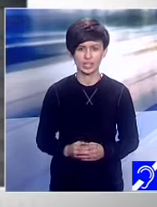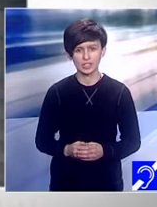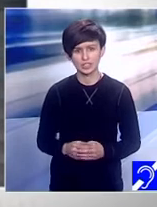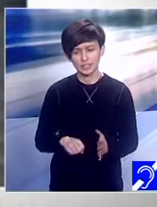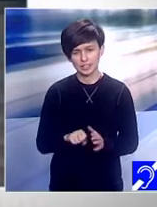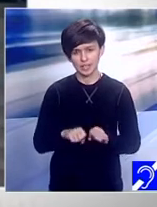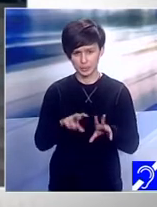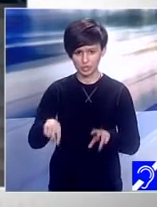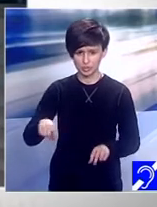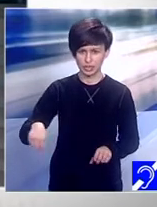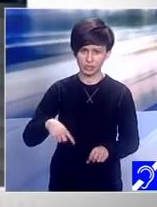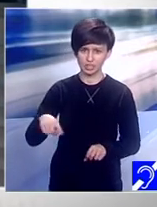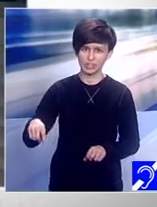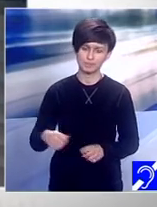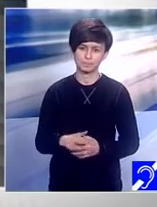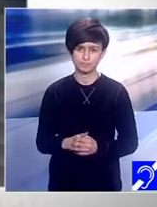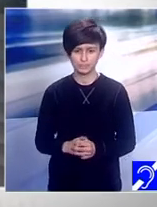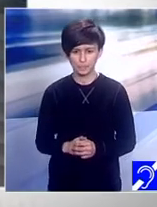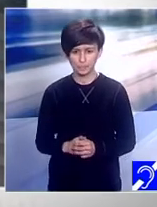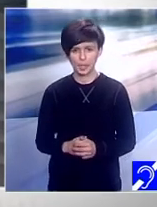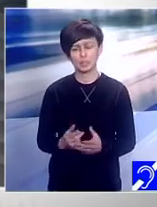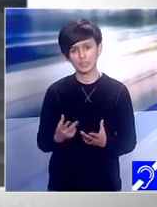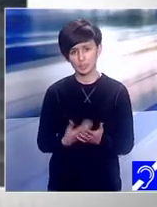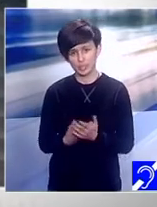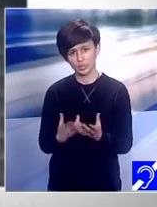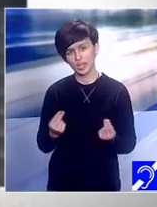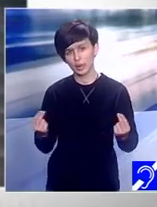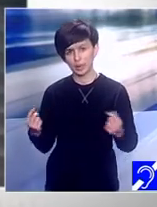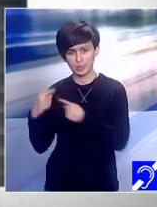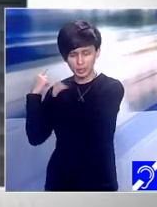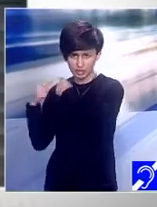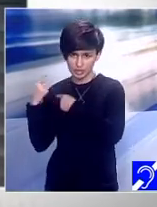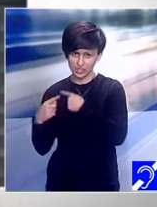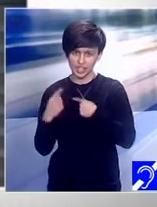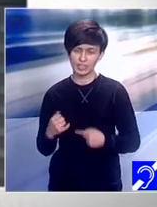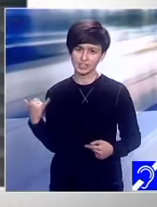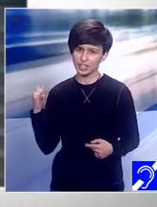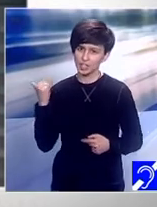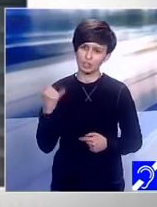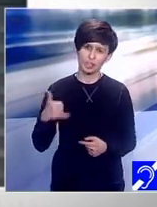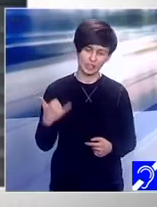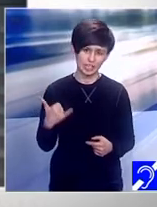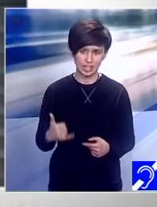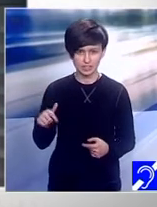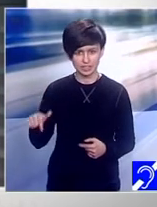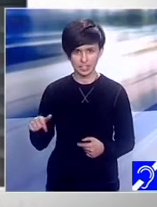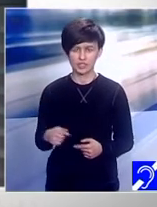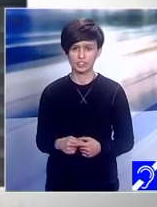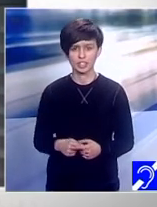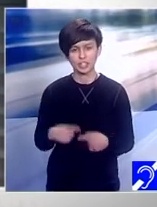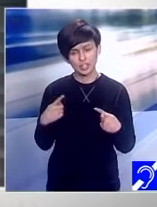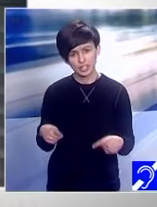noastre, pentru că, așa cum vă spuneam, mai multe generații ne vor trece astăzi, pragul, la fără prejudecăți. Fiecare cu anumite